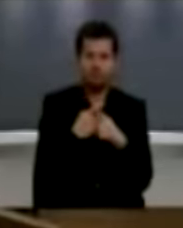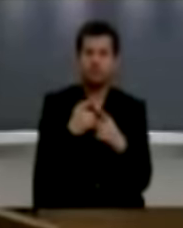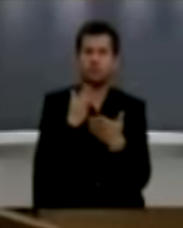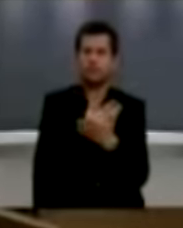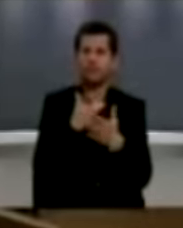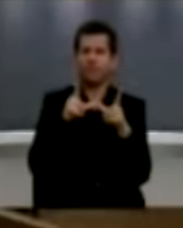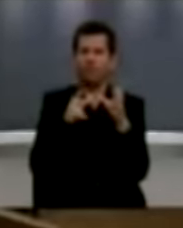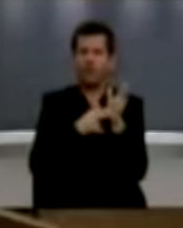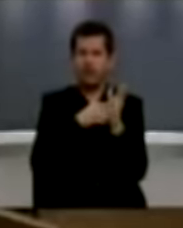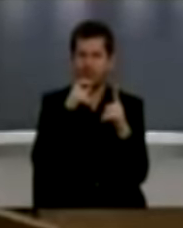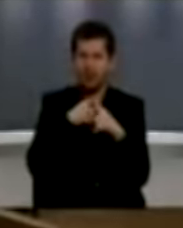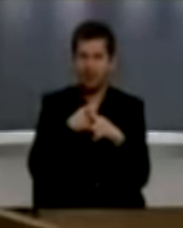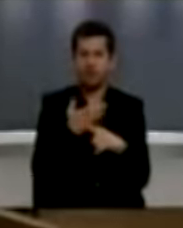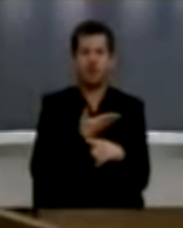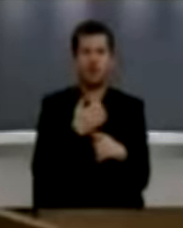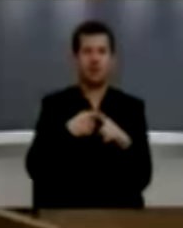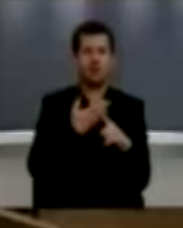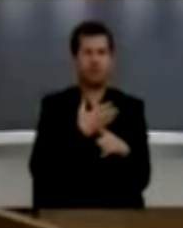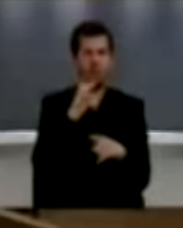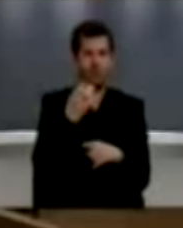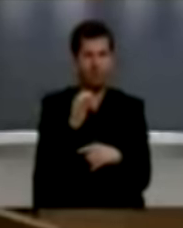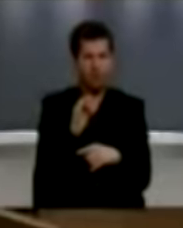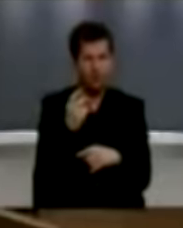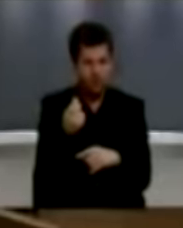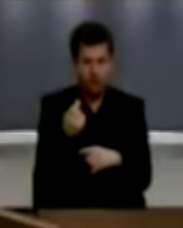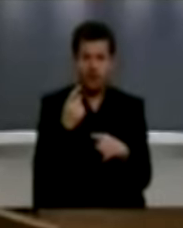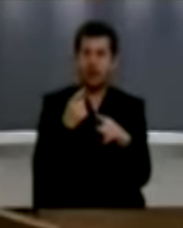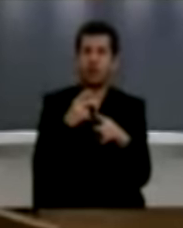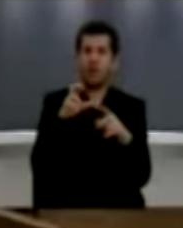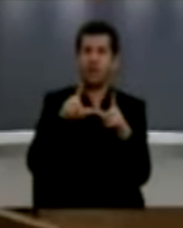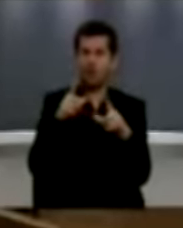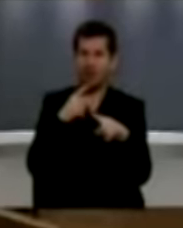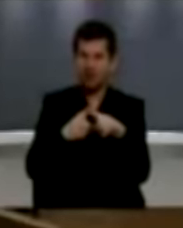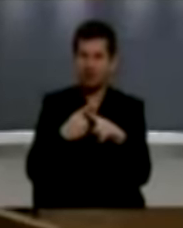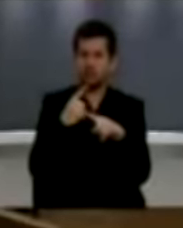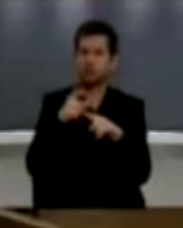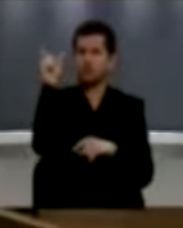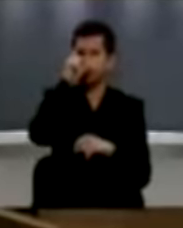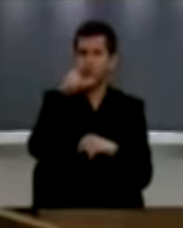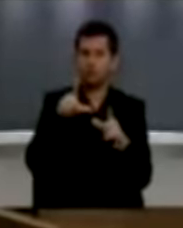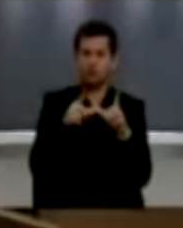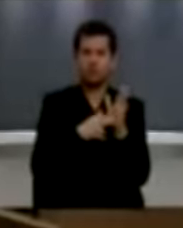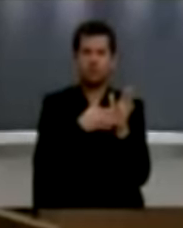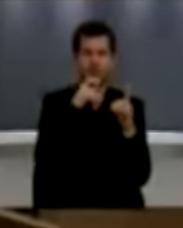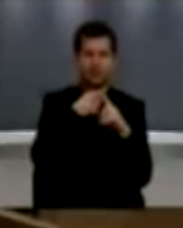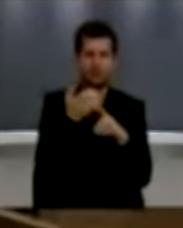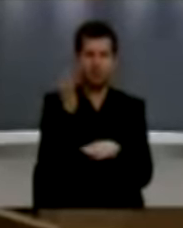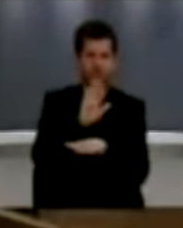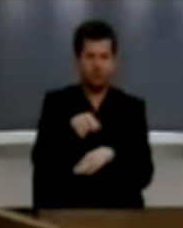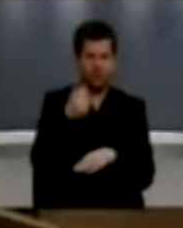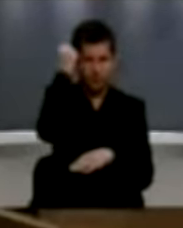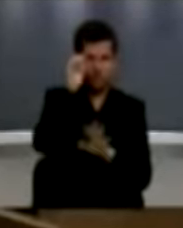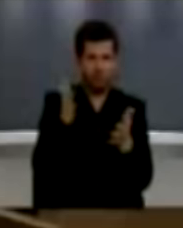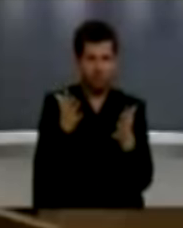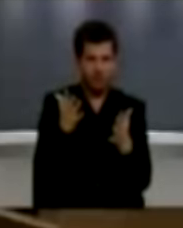mikun, me këforin, me uleksin edhe me sërbinë. Unë miku përfatsonë Kosovën aty ku shteti nuk është i